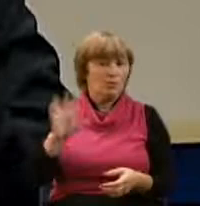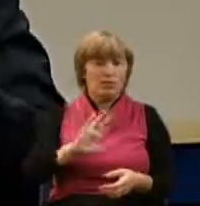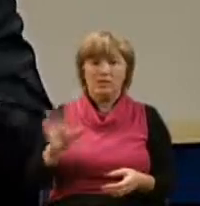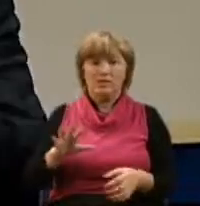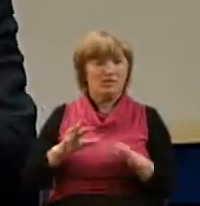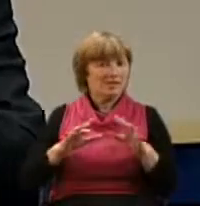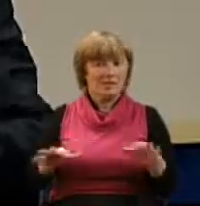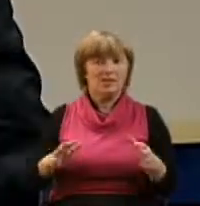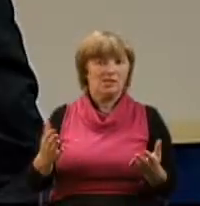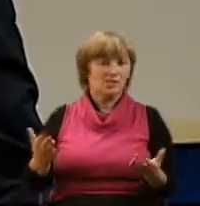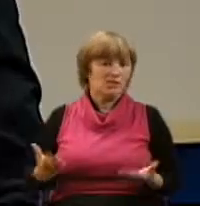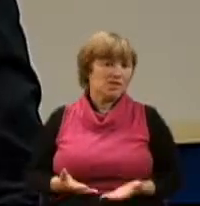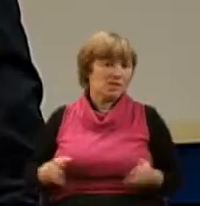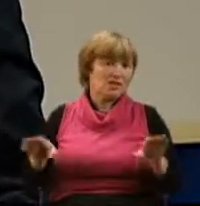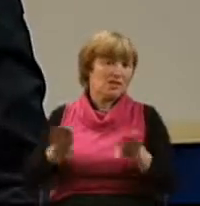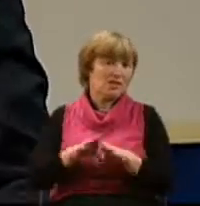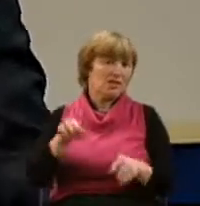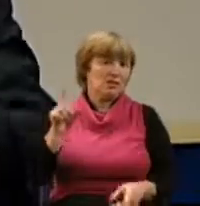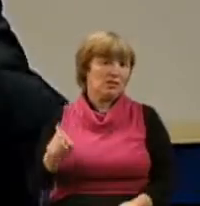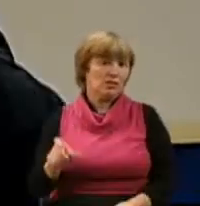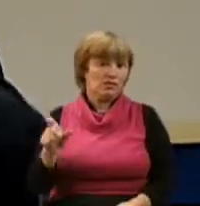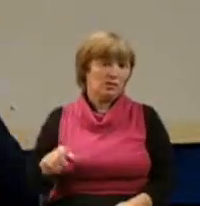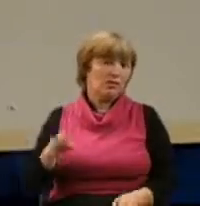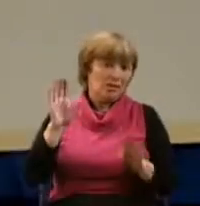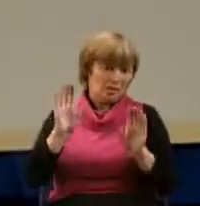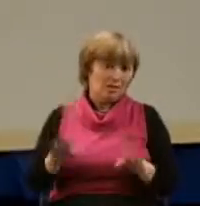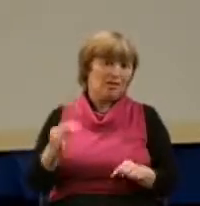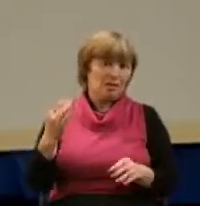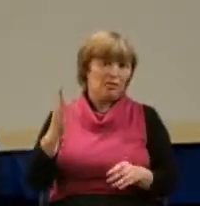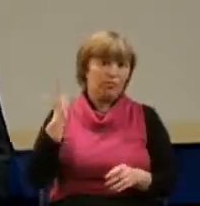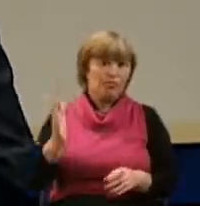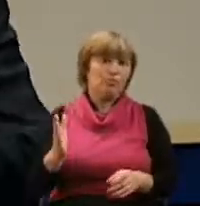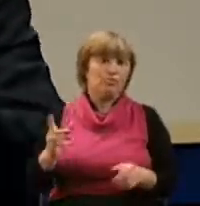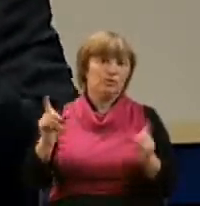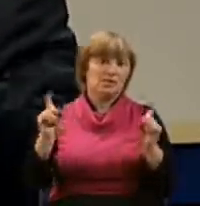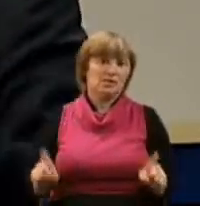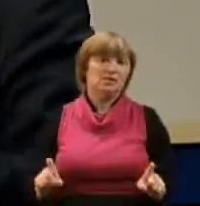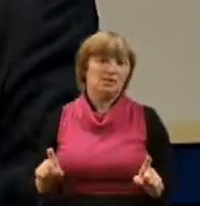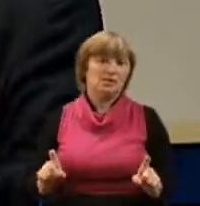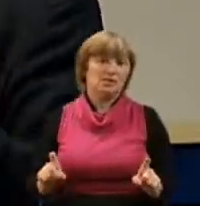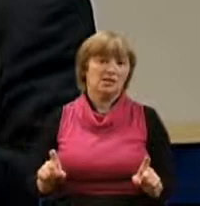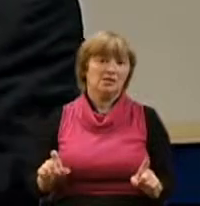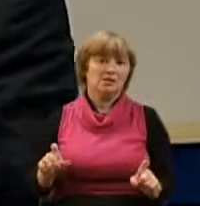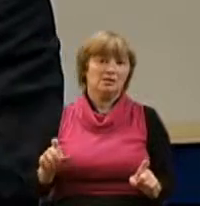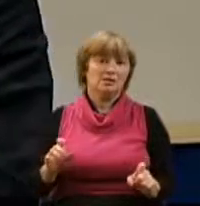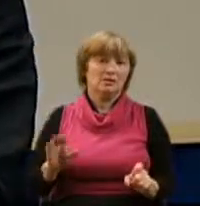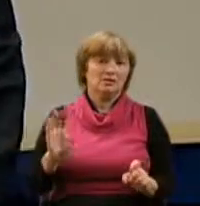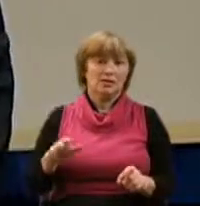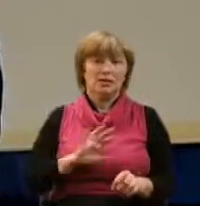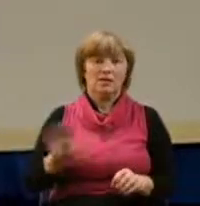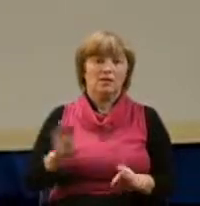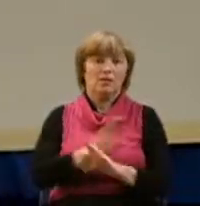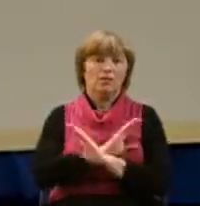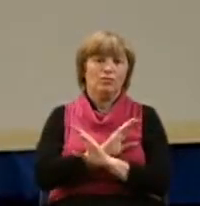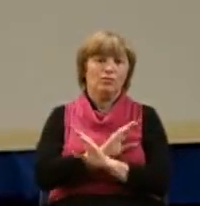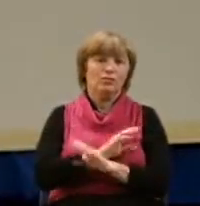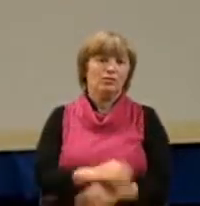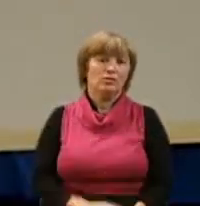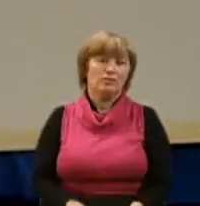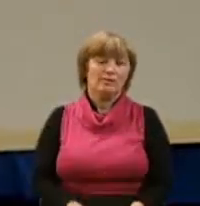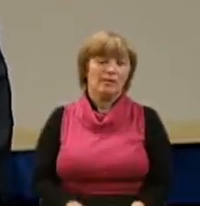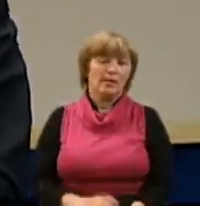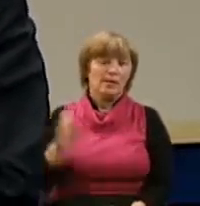Бог не действует в жизни таких людей. Они так и будут сидеть на диване, пока они не оставят эту землю. Бог